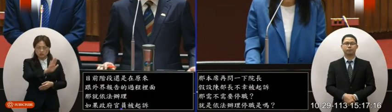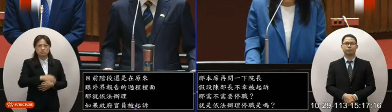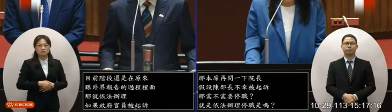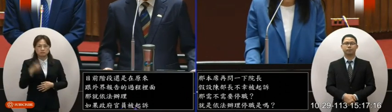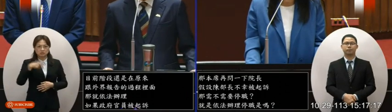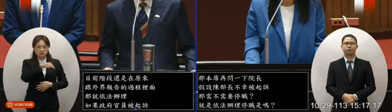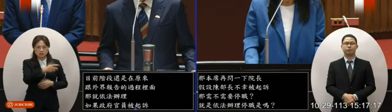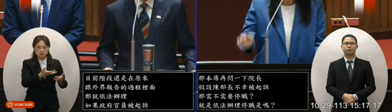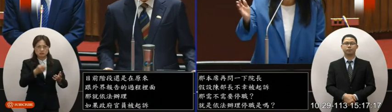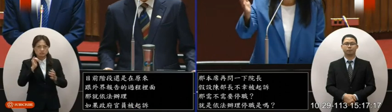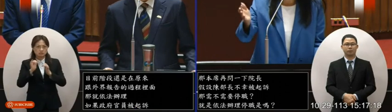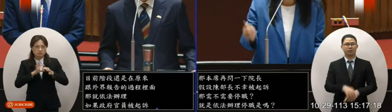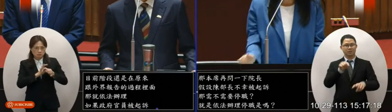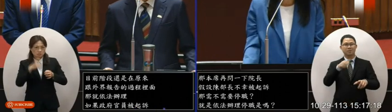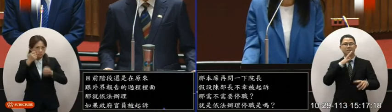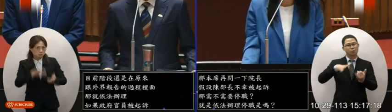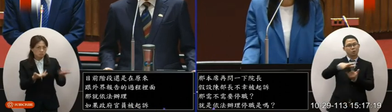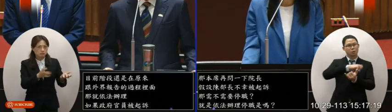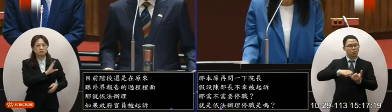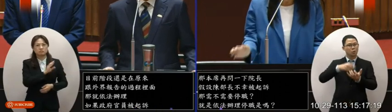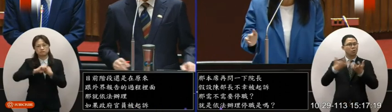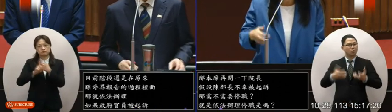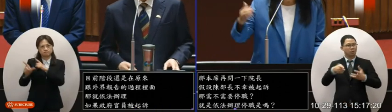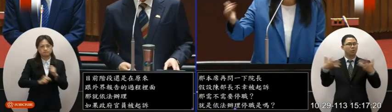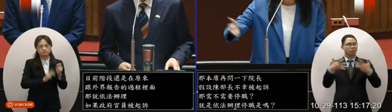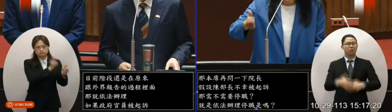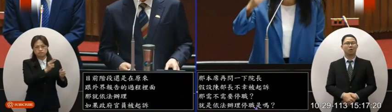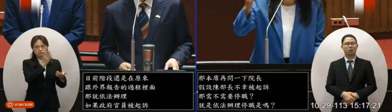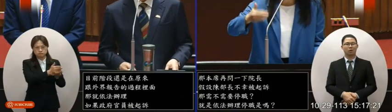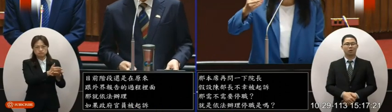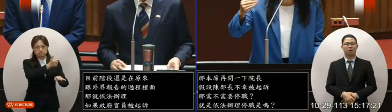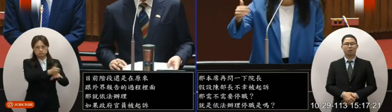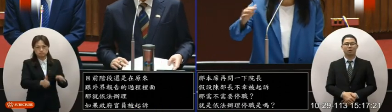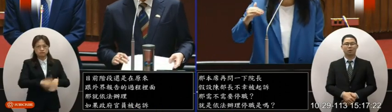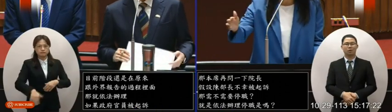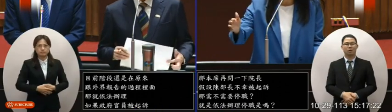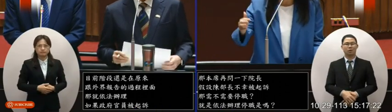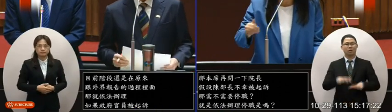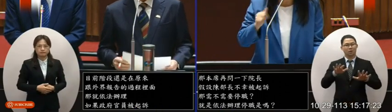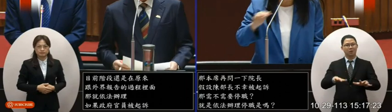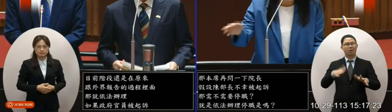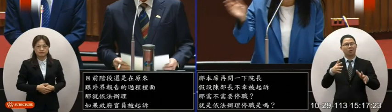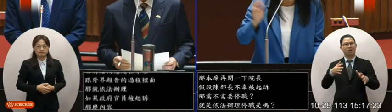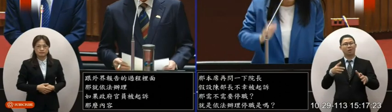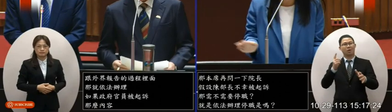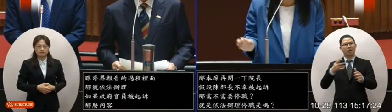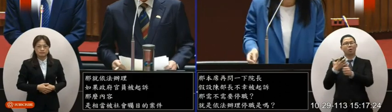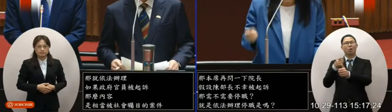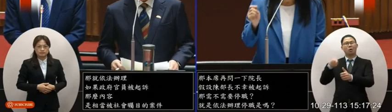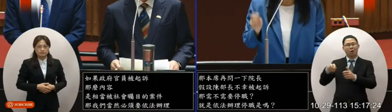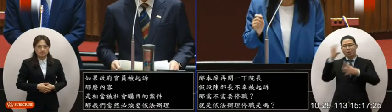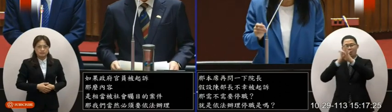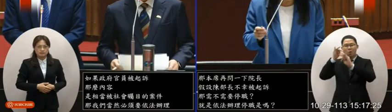件那我們當然必須要依法辦理這是全國重大的議題現在大部分一再的推給說偵查不公開